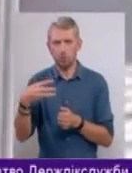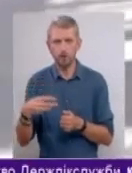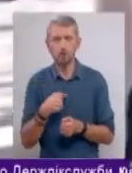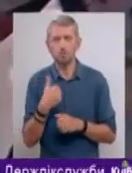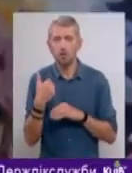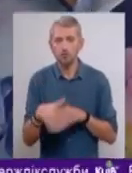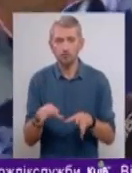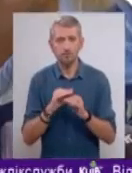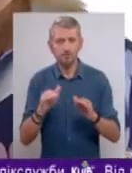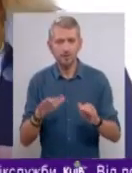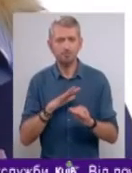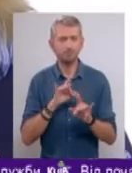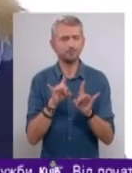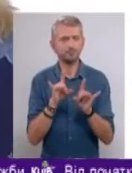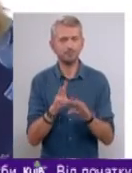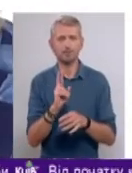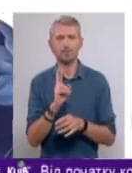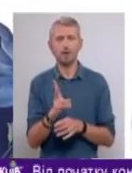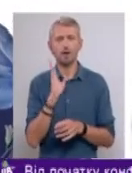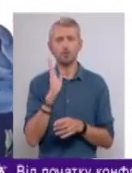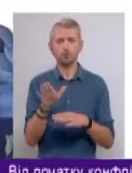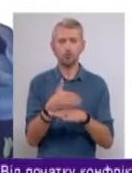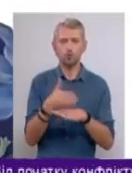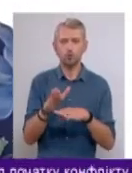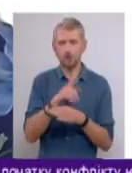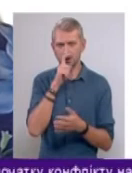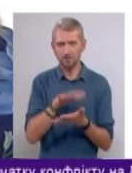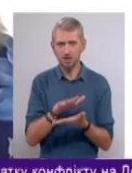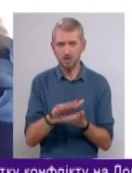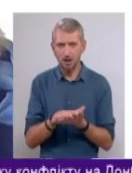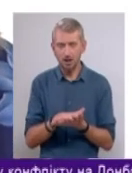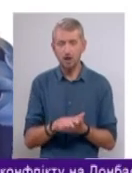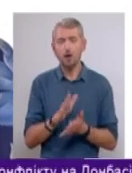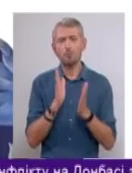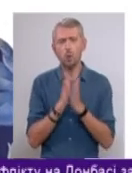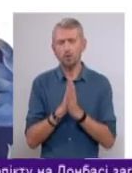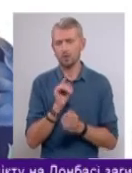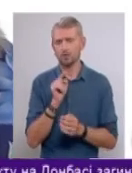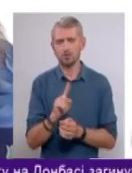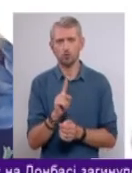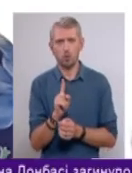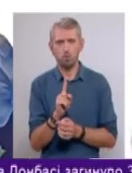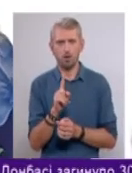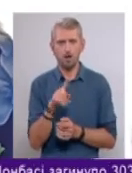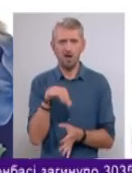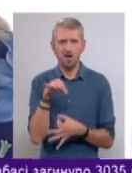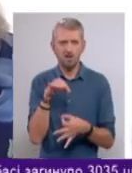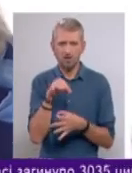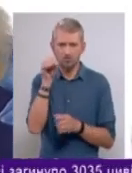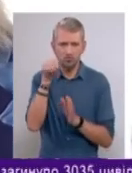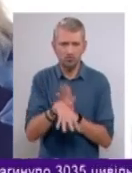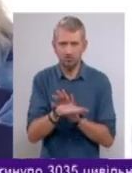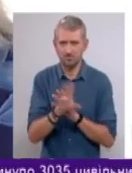вже з дітьми говорили про те, яким чином будемо сортувати відходи. Просили їх, щоб вони туди не хидали